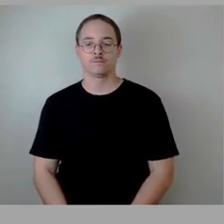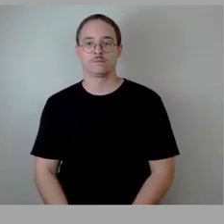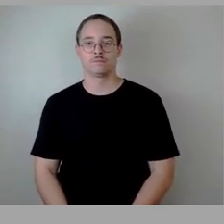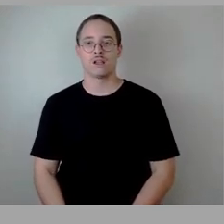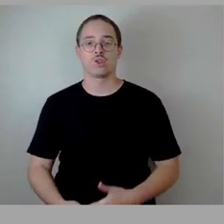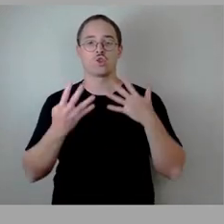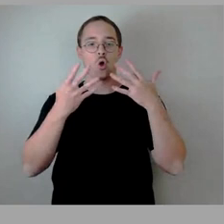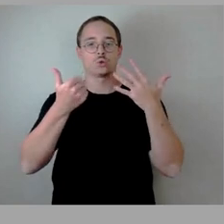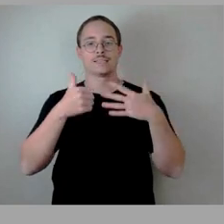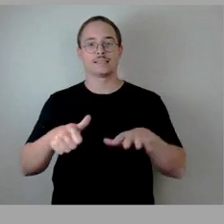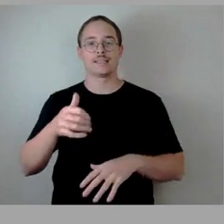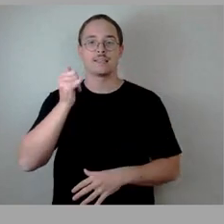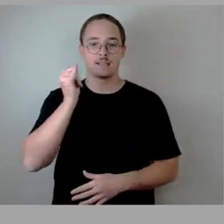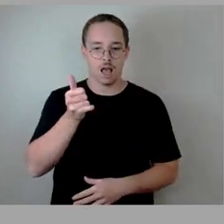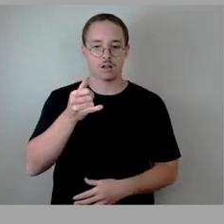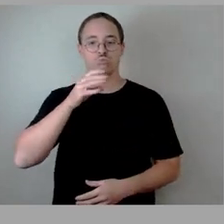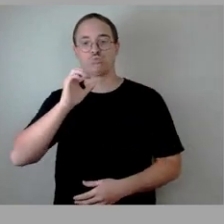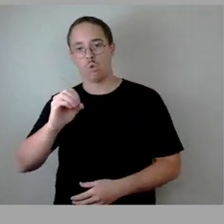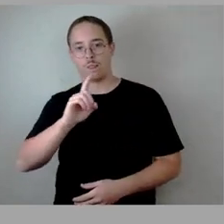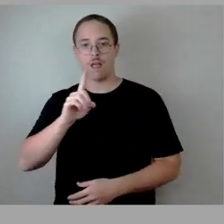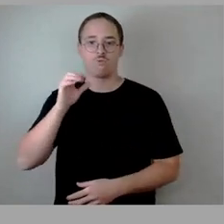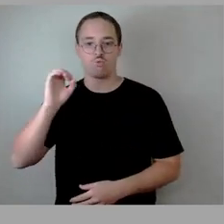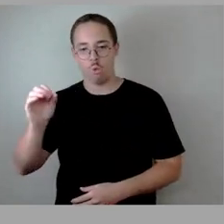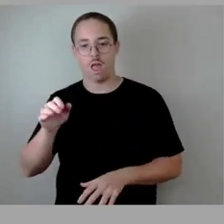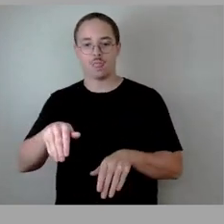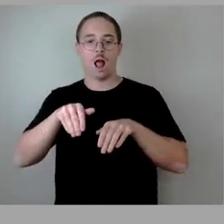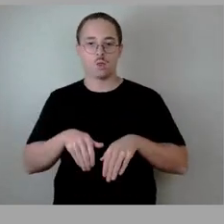6900, damit zugeschlossen.